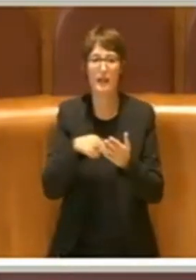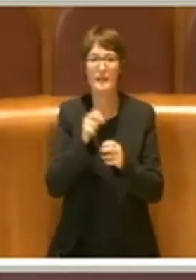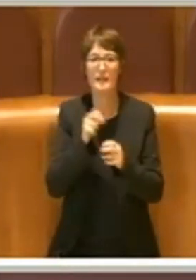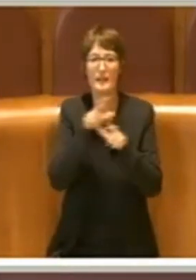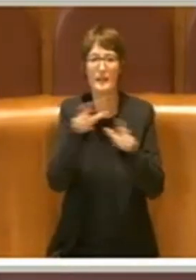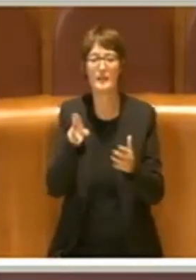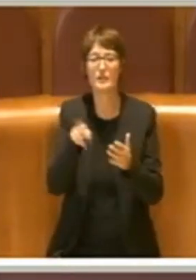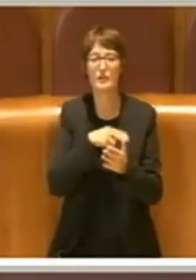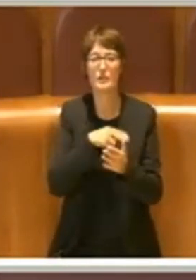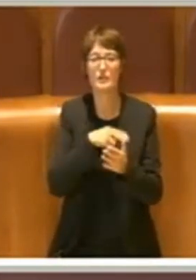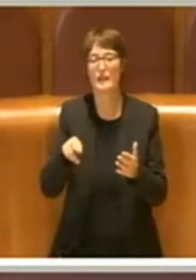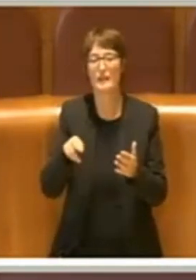Piccolo. Grazie.